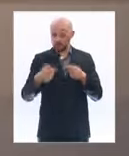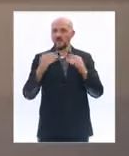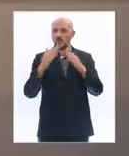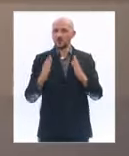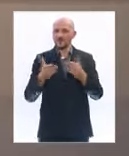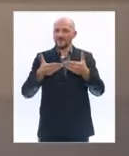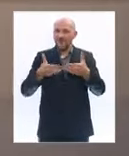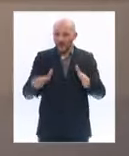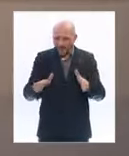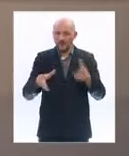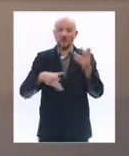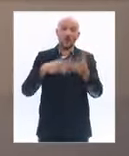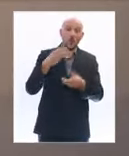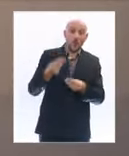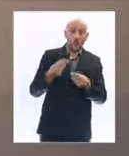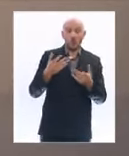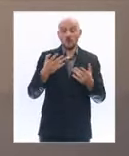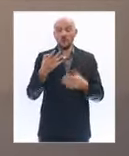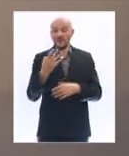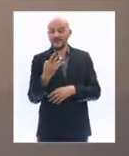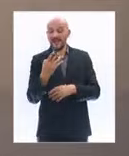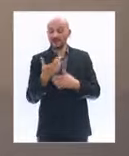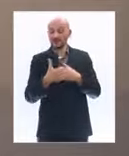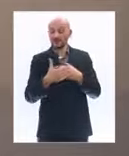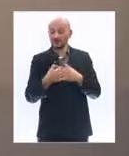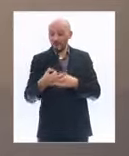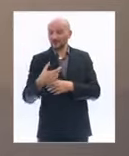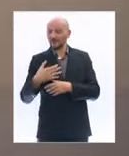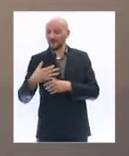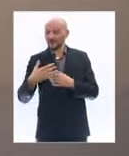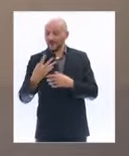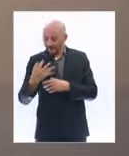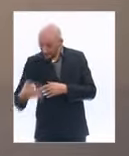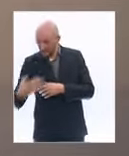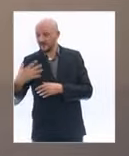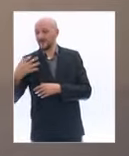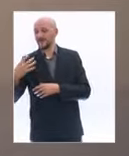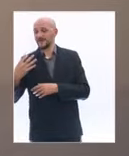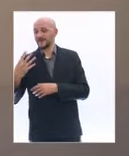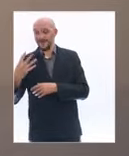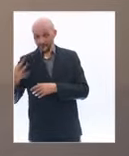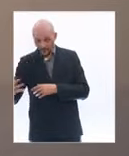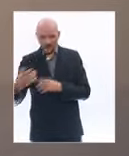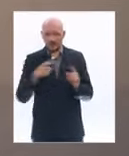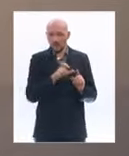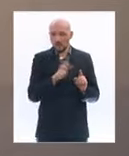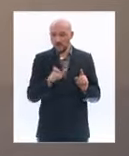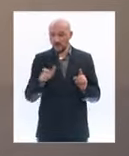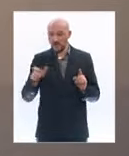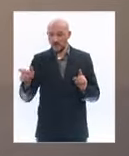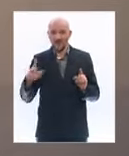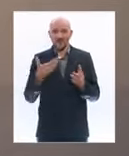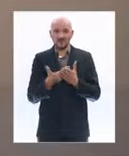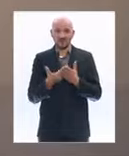partir que de quatre semaines en quatre semaines afin de faire comprendre à la population et bien que finalement on peut